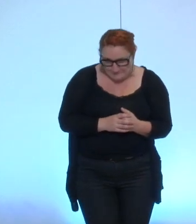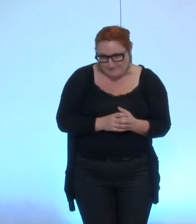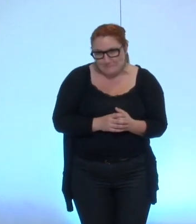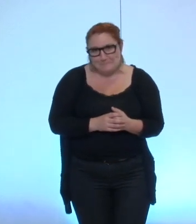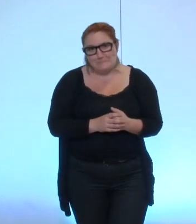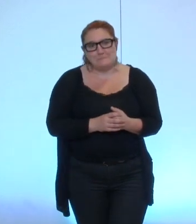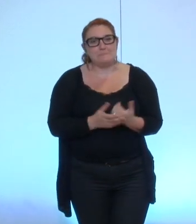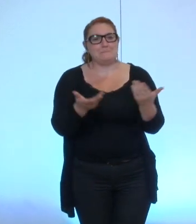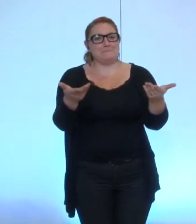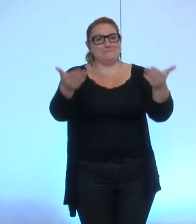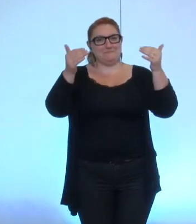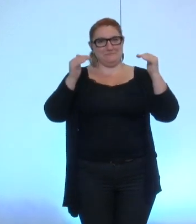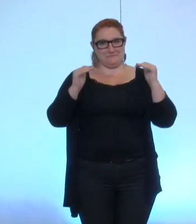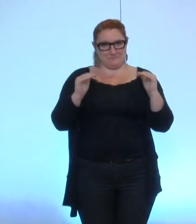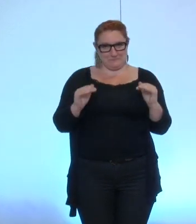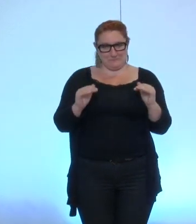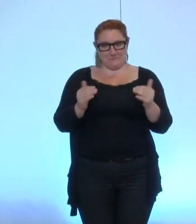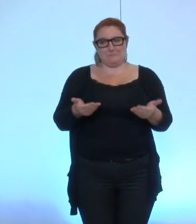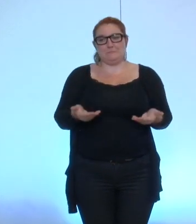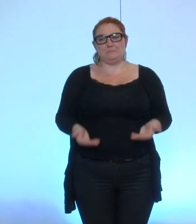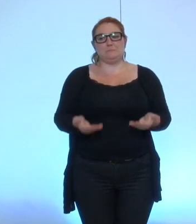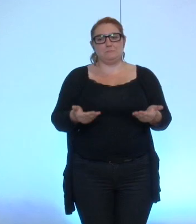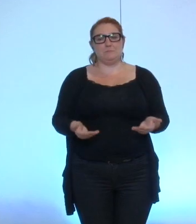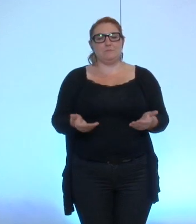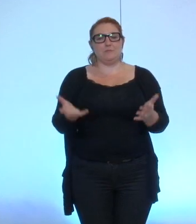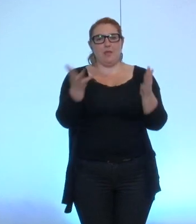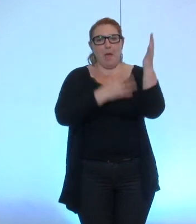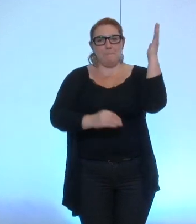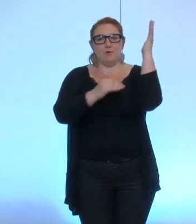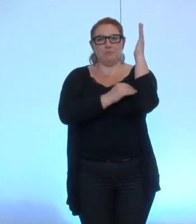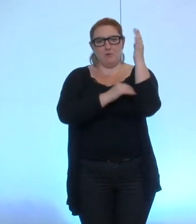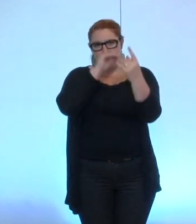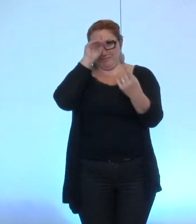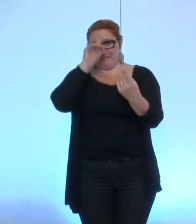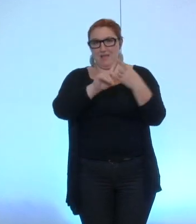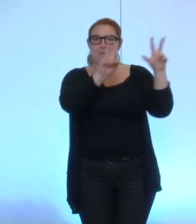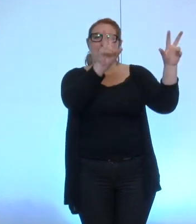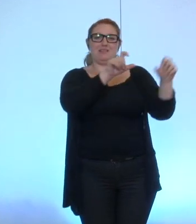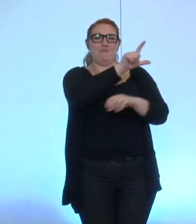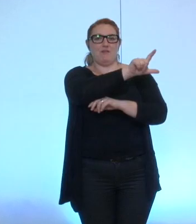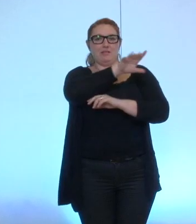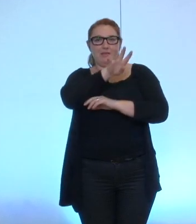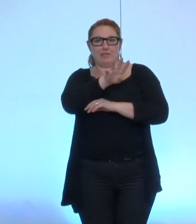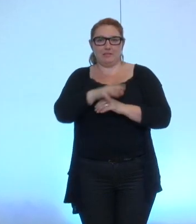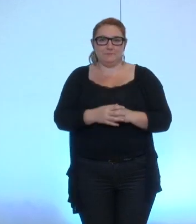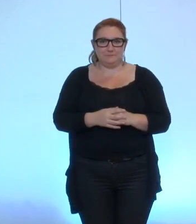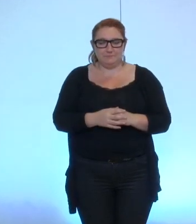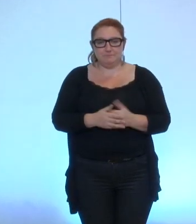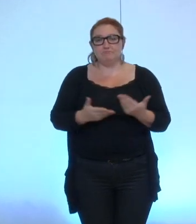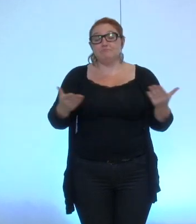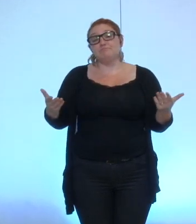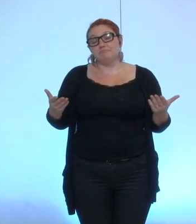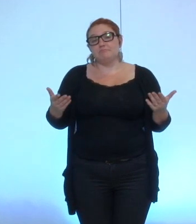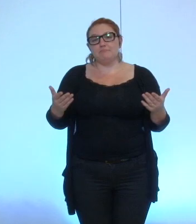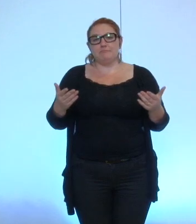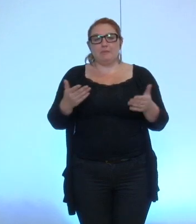nous passons maintenant un amendement sur l'article 24 alors qui change